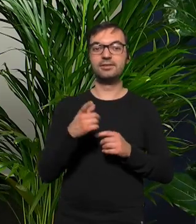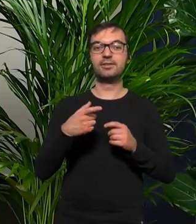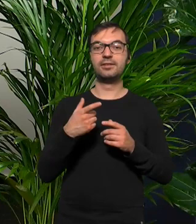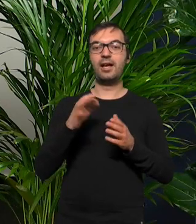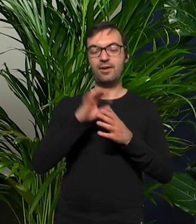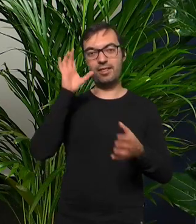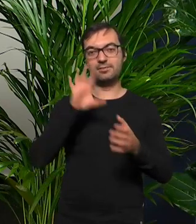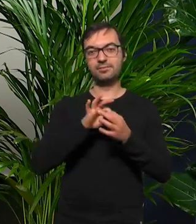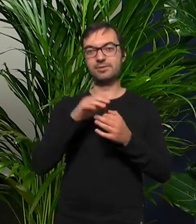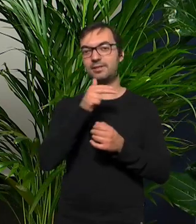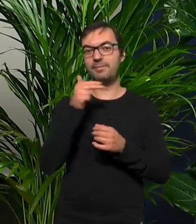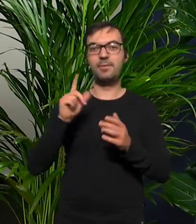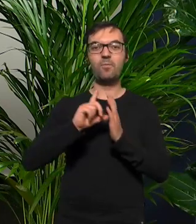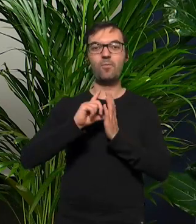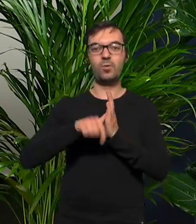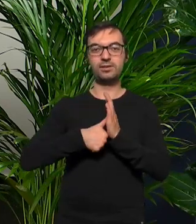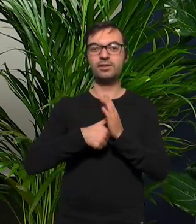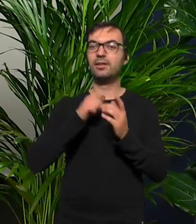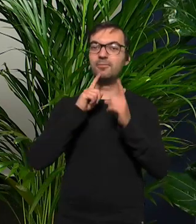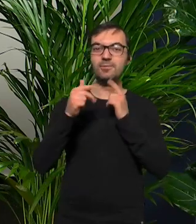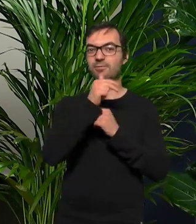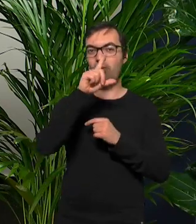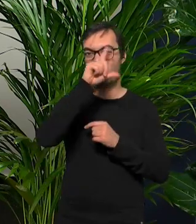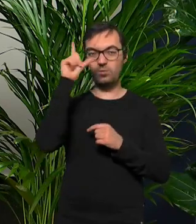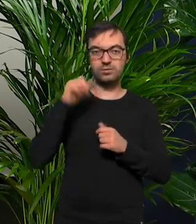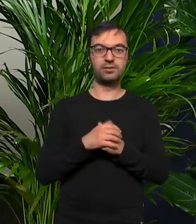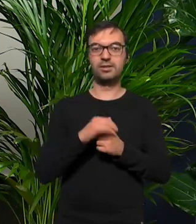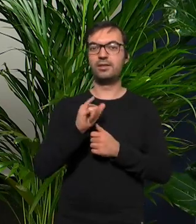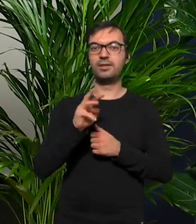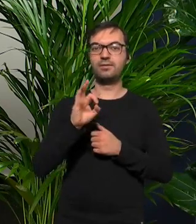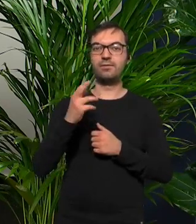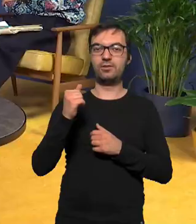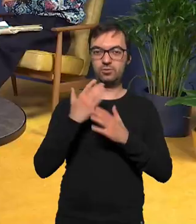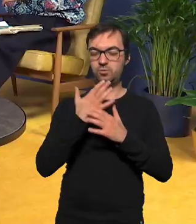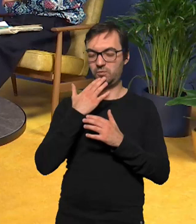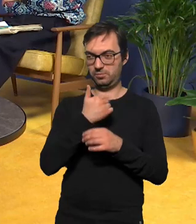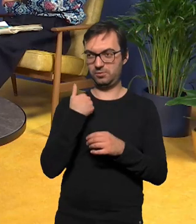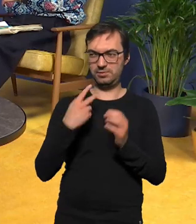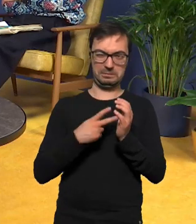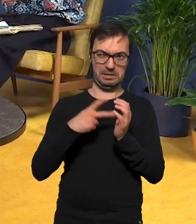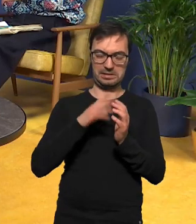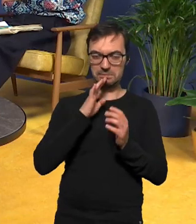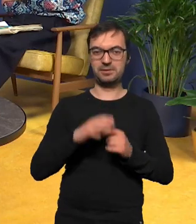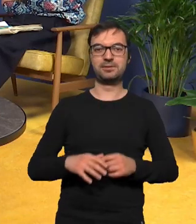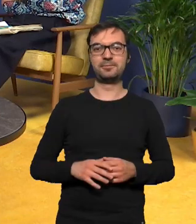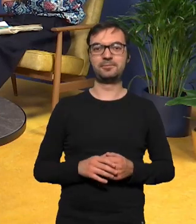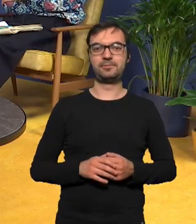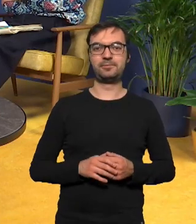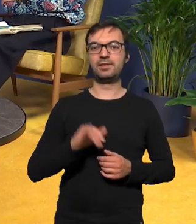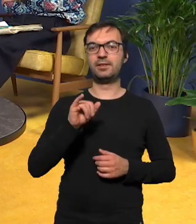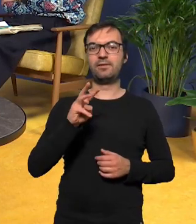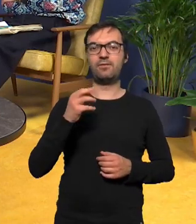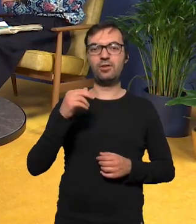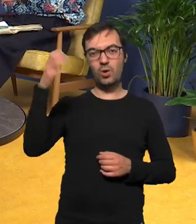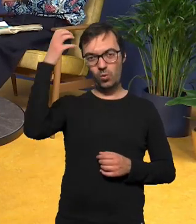kontynuując wątek albumu pogadać o ludziach Iwona się już tutaj pojawiła przynajmniej dwa razy Iwona